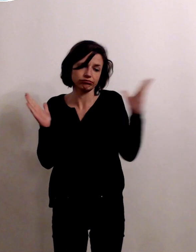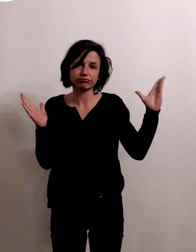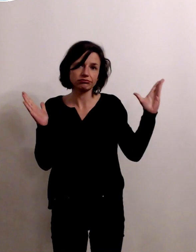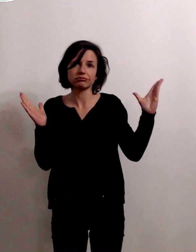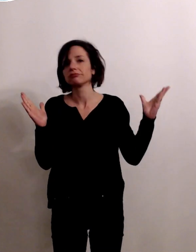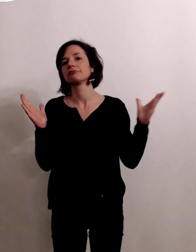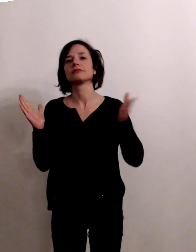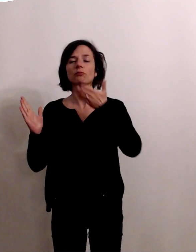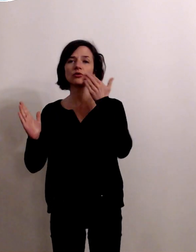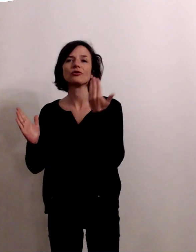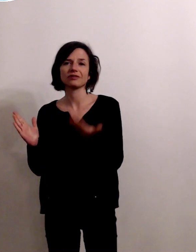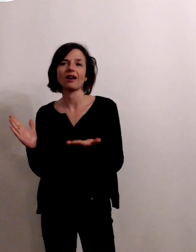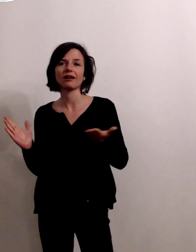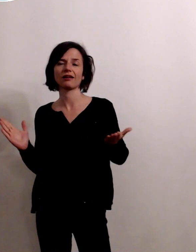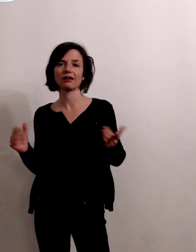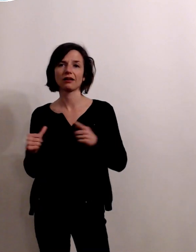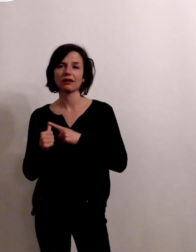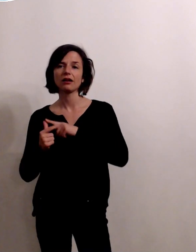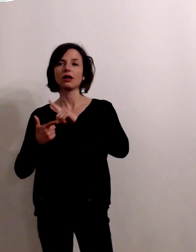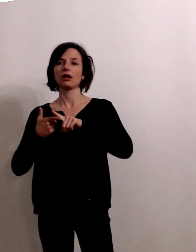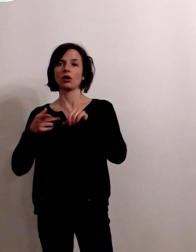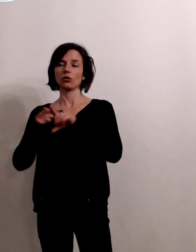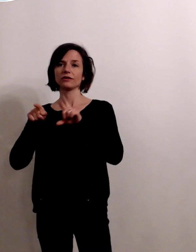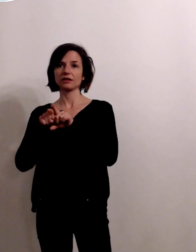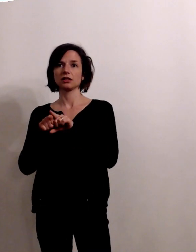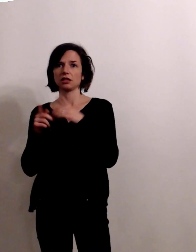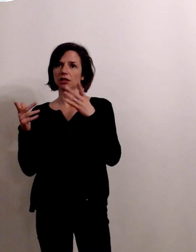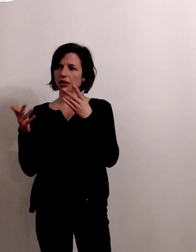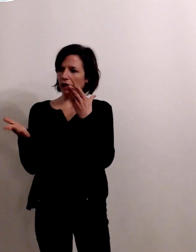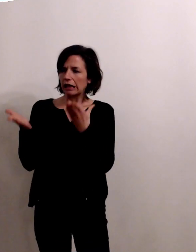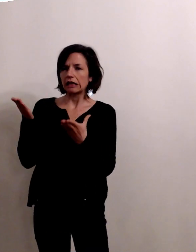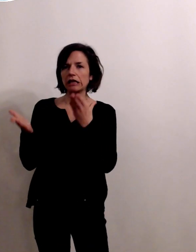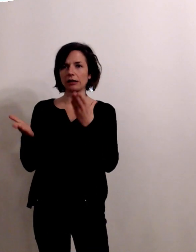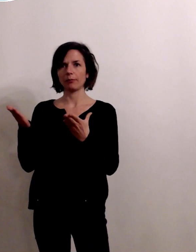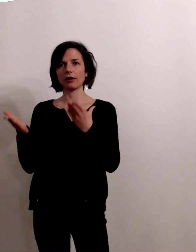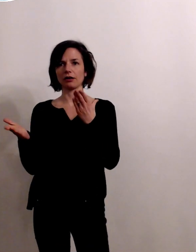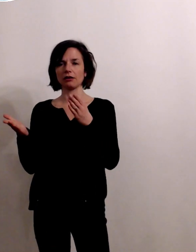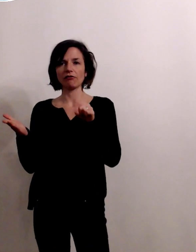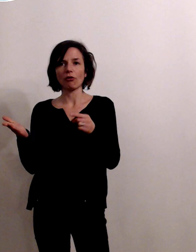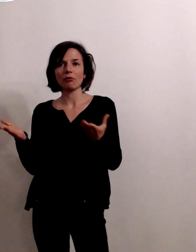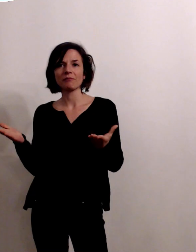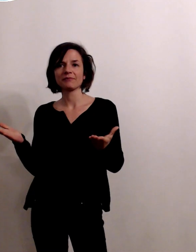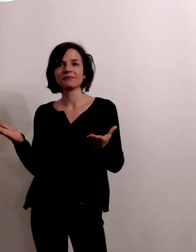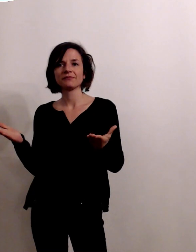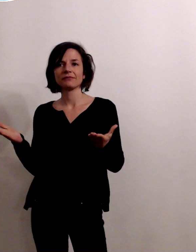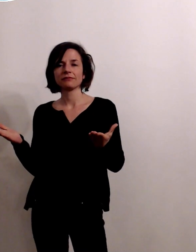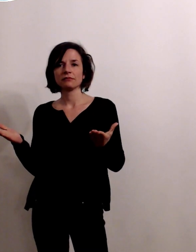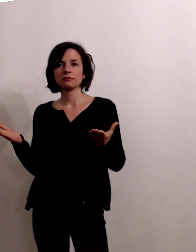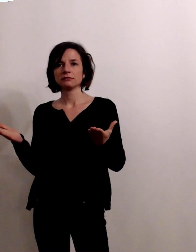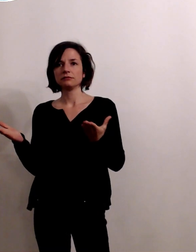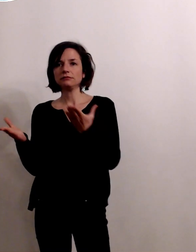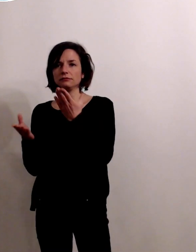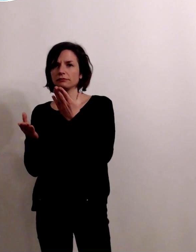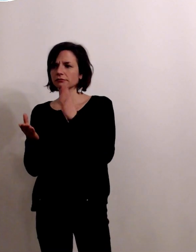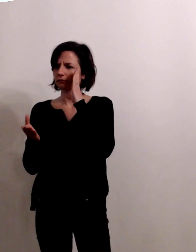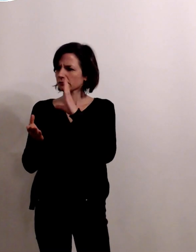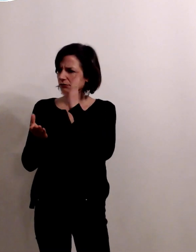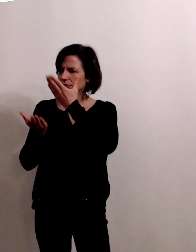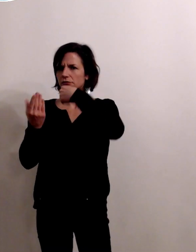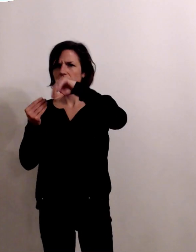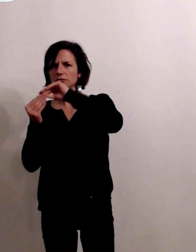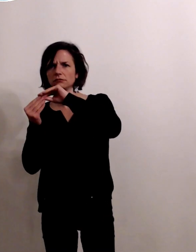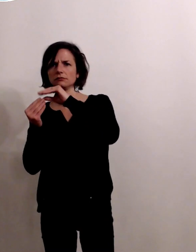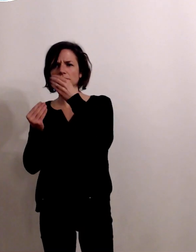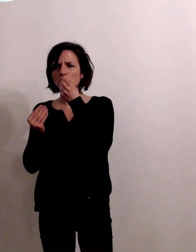et équilibrée il n'y a pas de supplémentation particulière